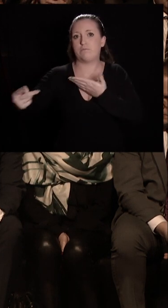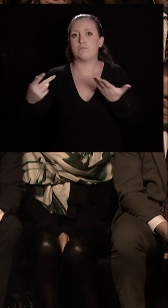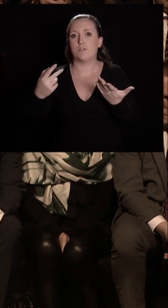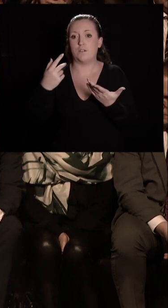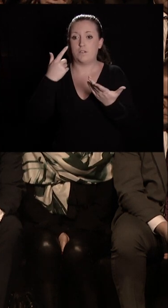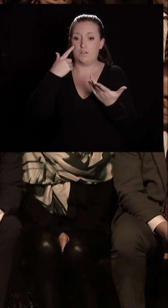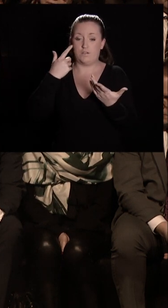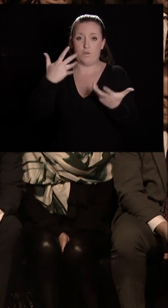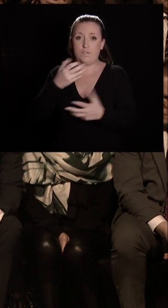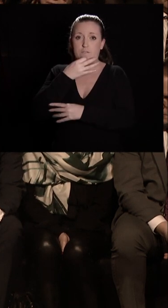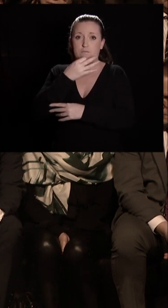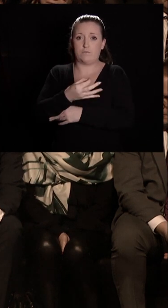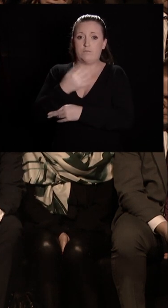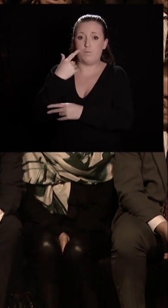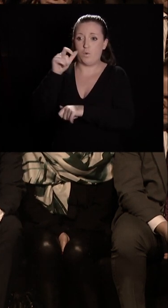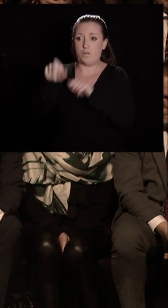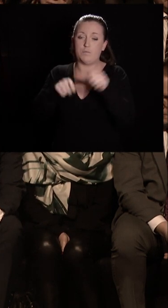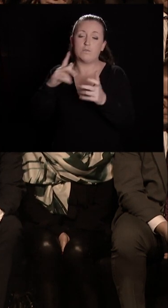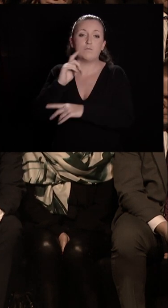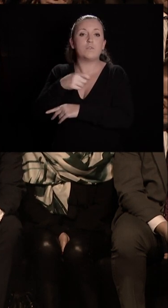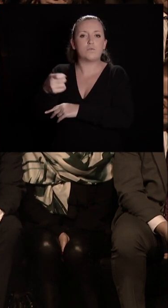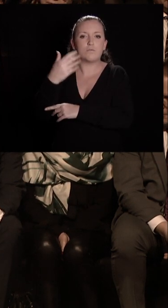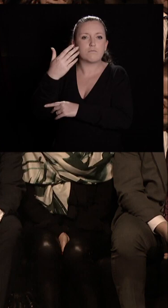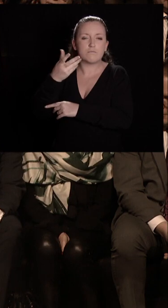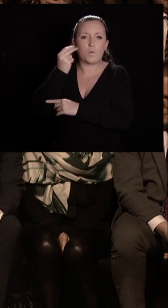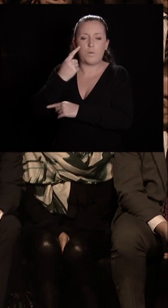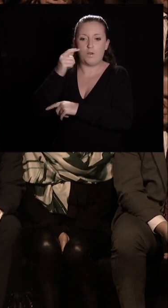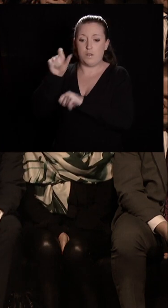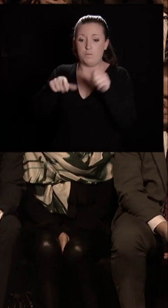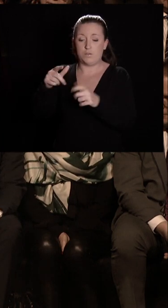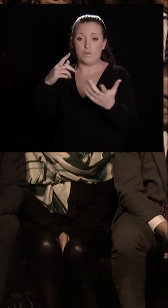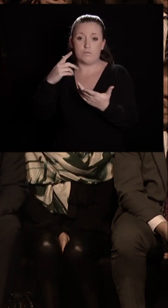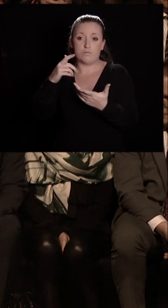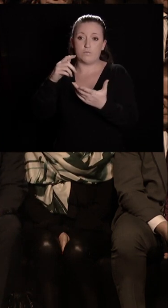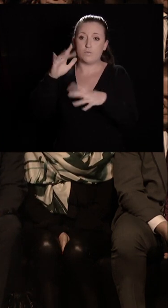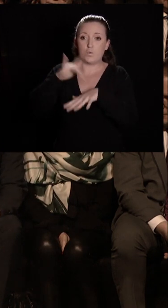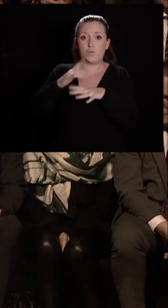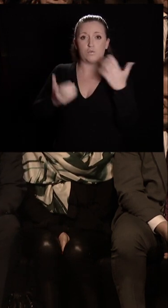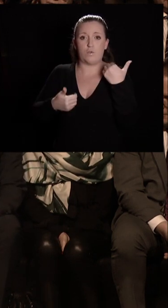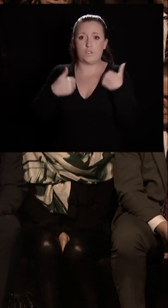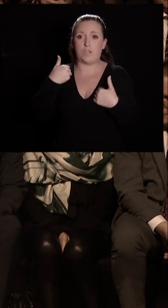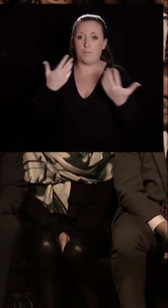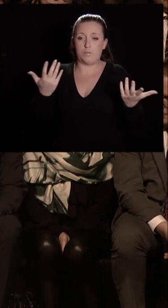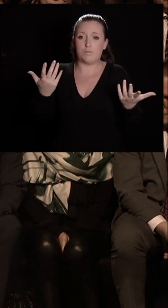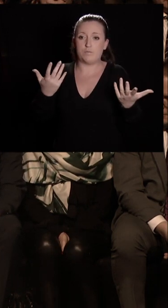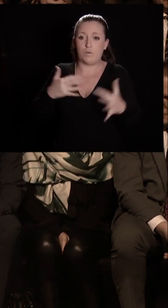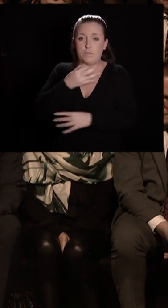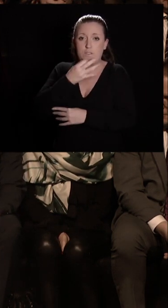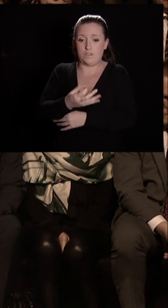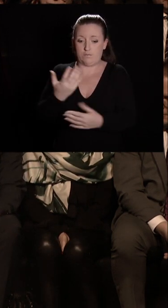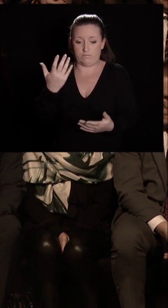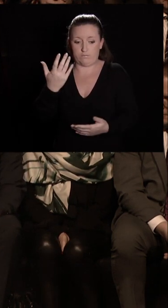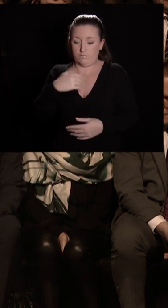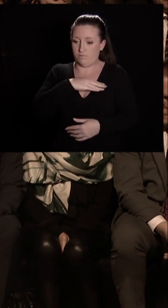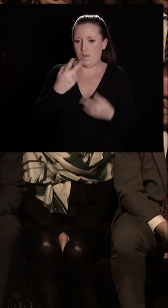m'adresser particulièrement, vous le comprendrez, aux personnes qui souffrent de handicap, en leur disant que cette ville,